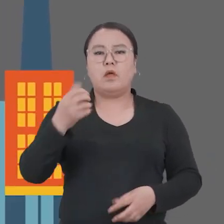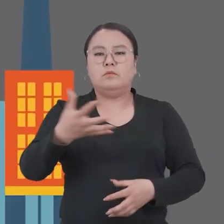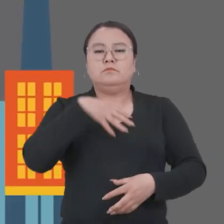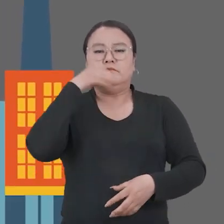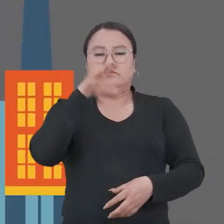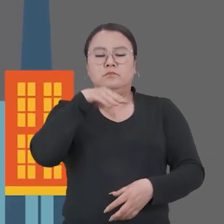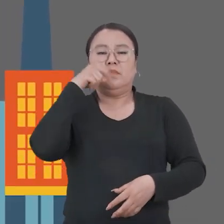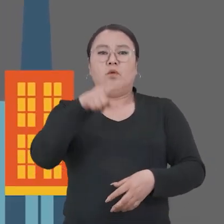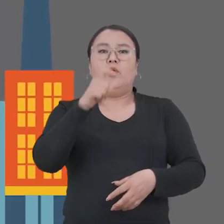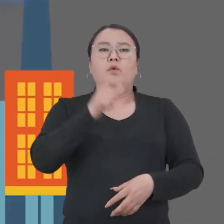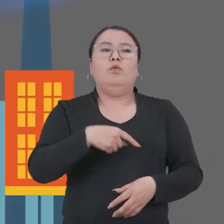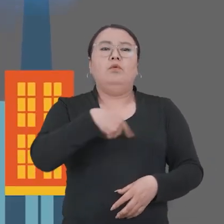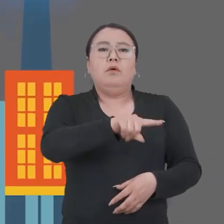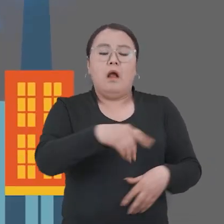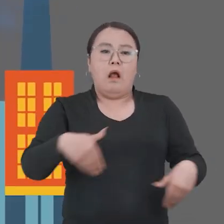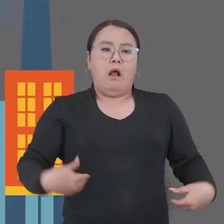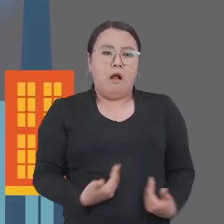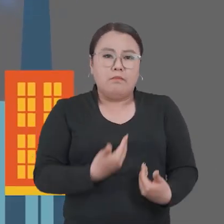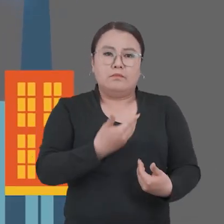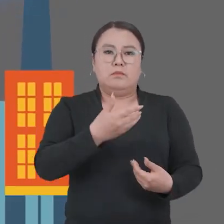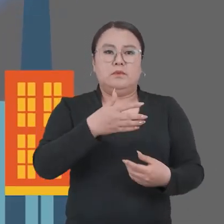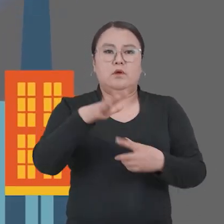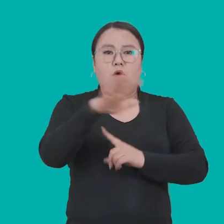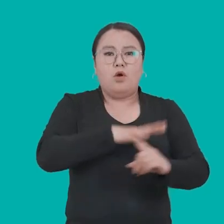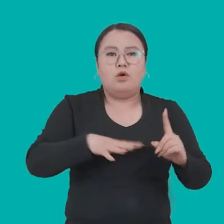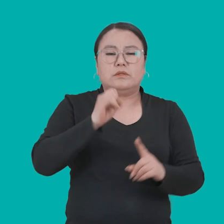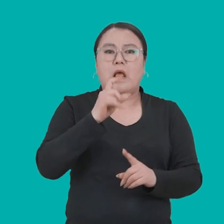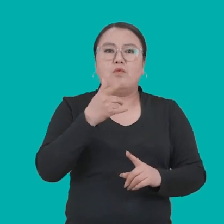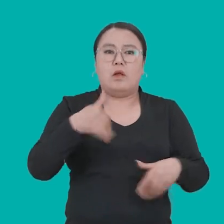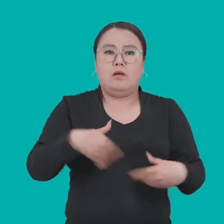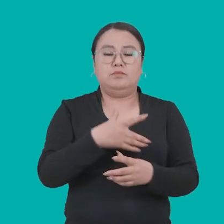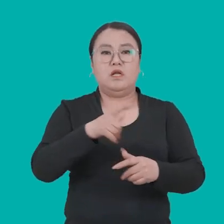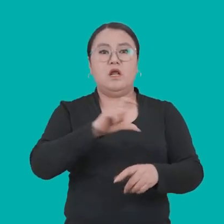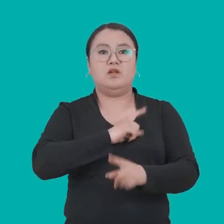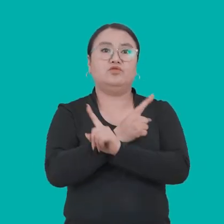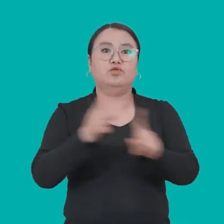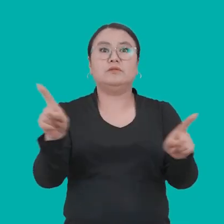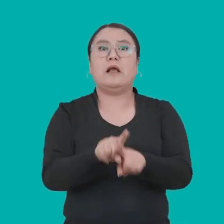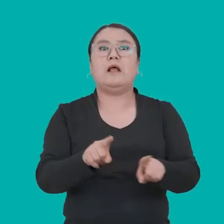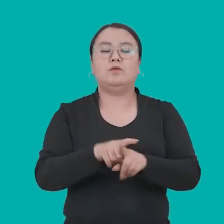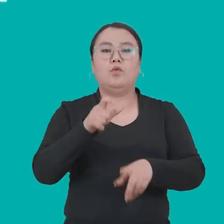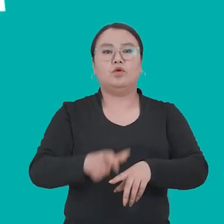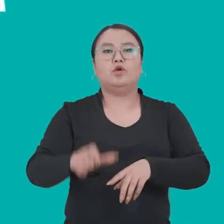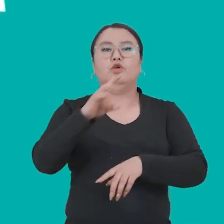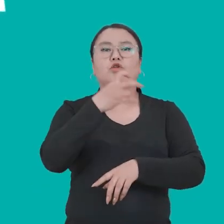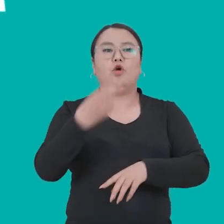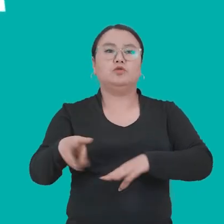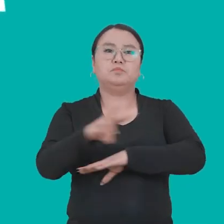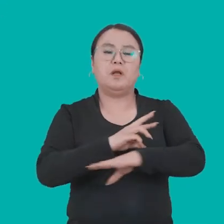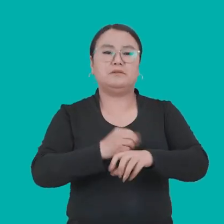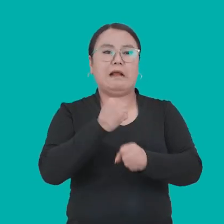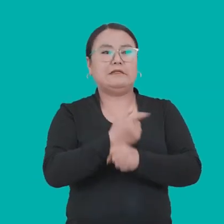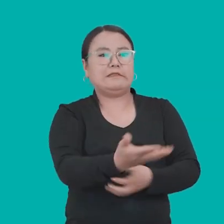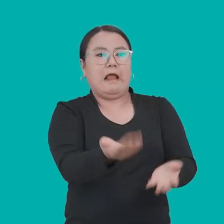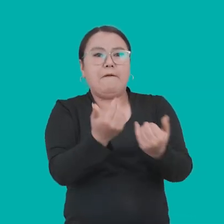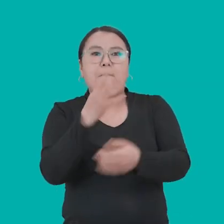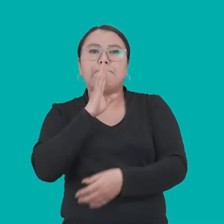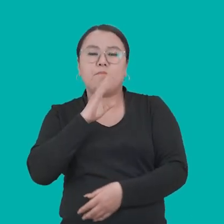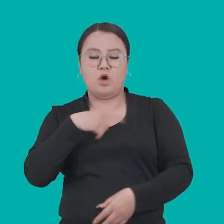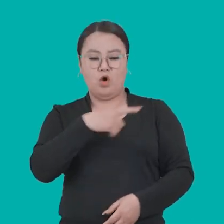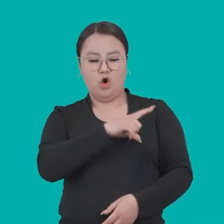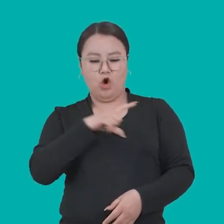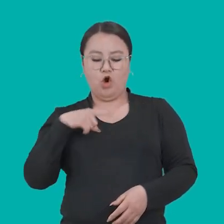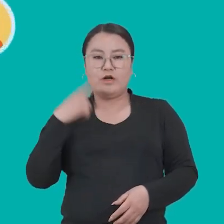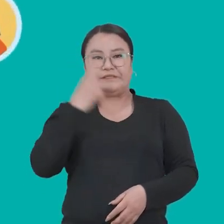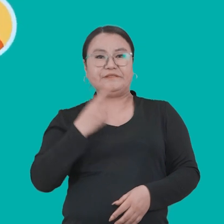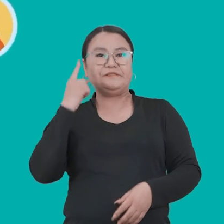дэдний эрэвүл айүүлг урчин дамдарх ерэх зөржигдэж баагаа хэрэгийн. үүнээ нүүдсэйн менеджерн ажилт нэг шалгарууж авхтаа зүүхэн үүрэйн